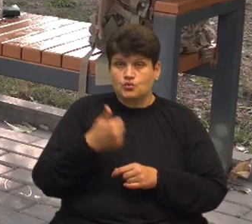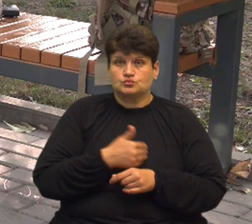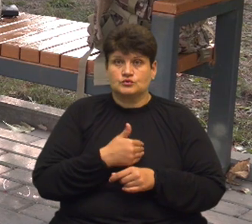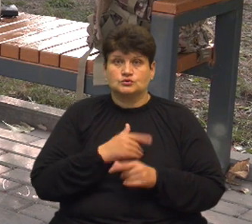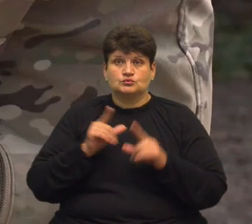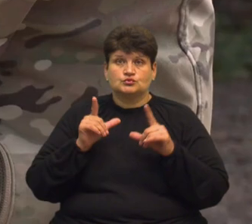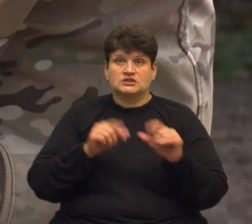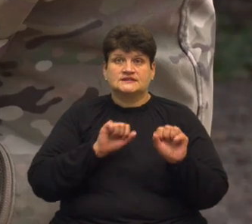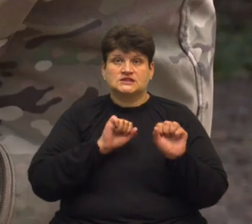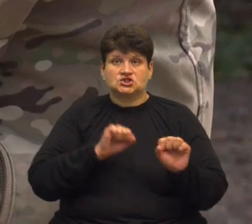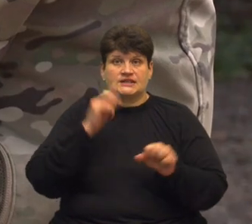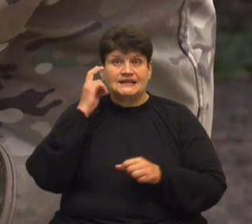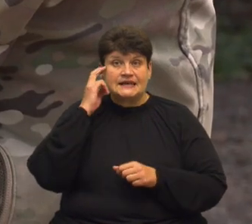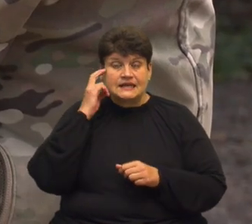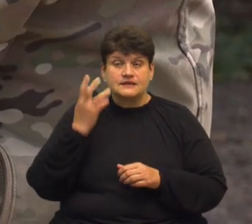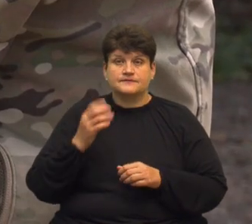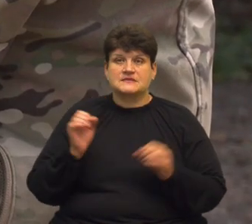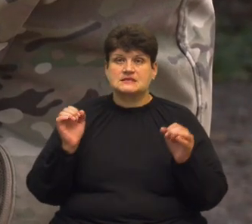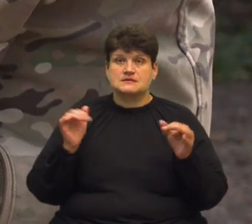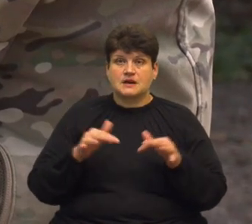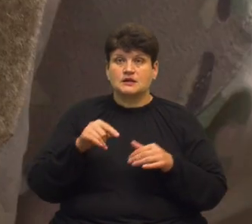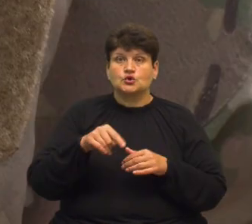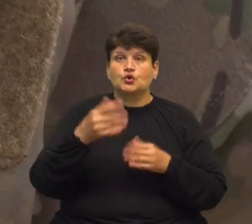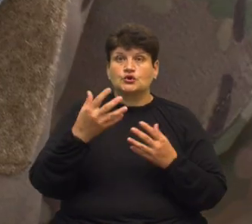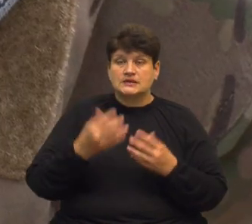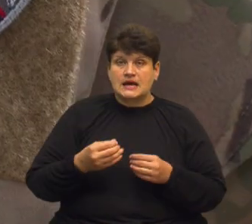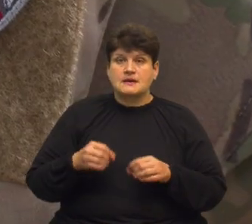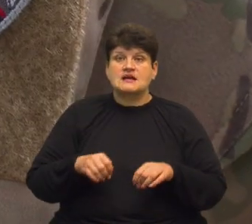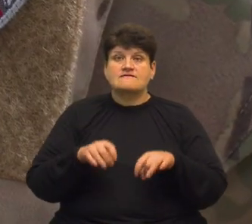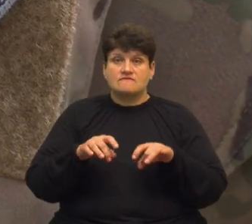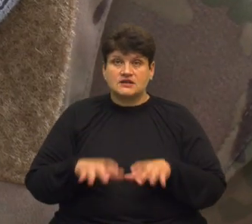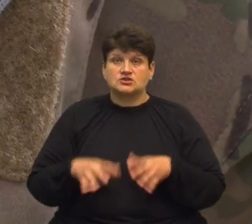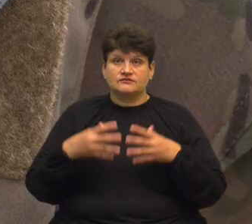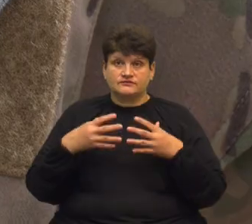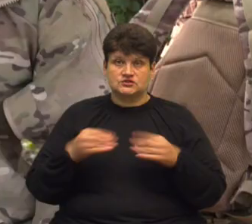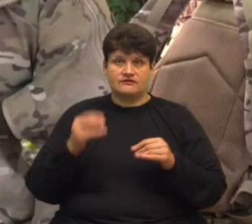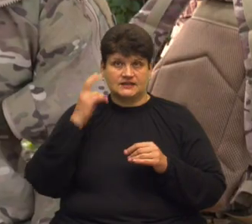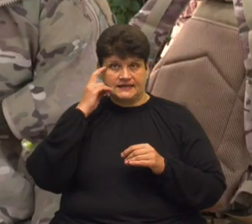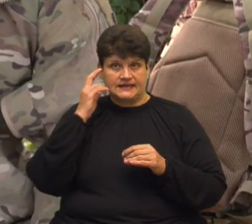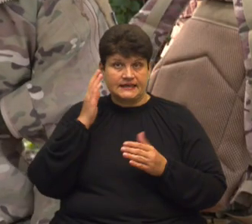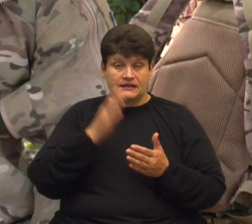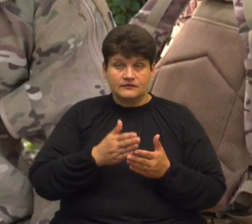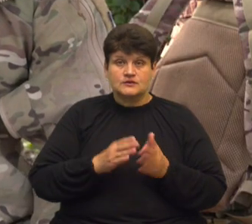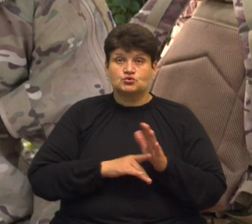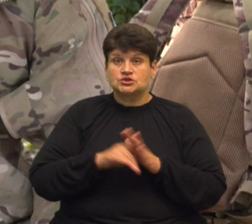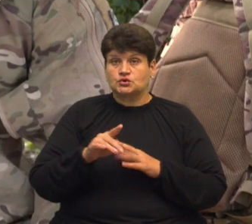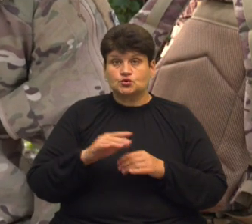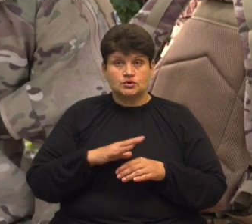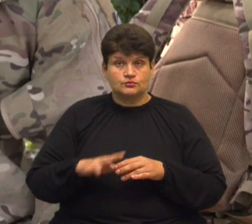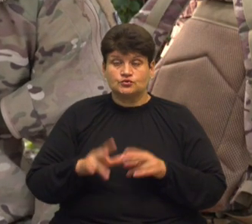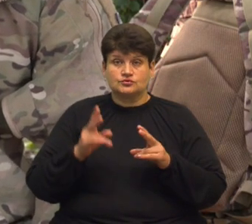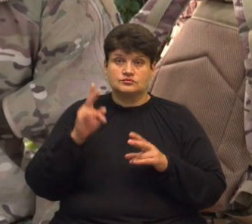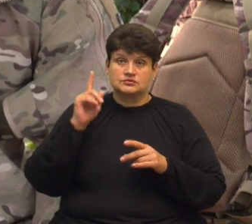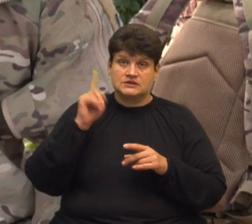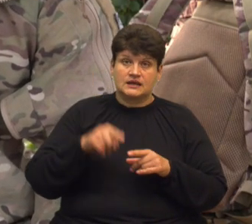захищати Київ. Зібралися і того ж самого дня ми вирушили вже на Київ спочатку, тому що не було до кінця відомо, чи